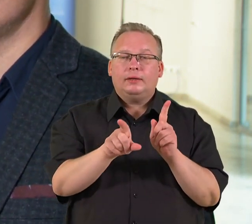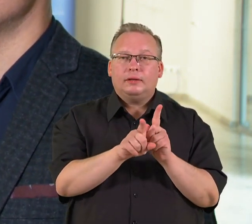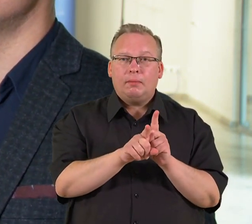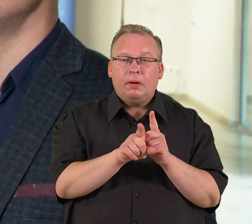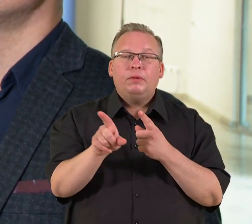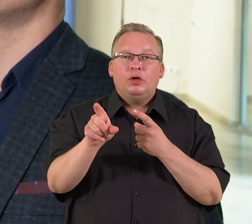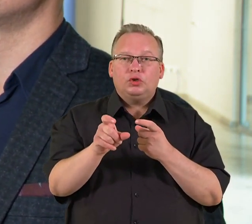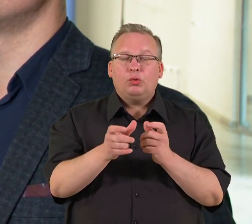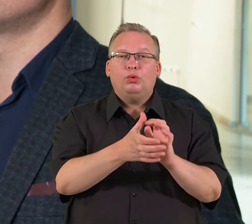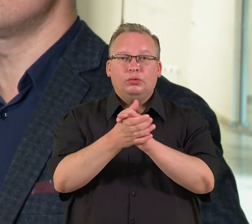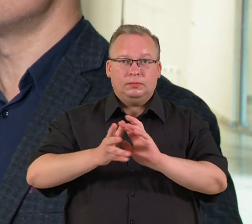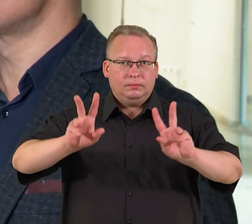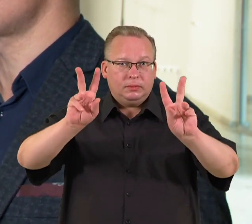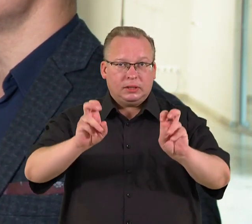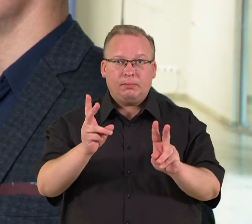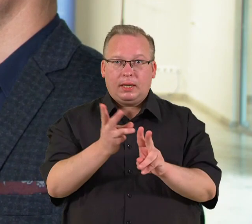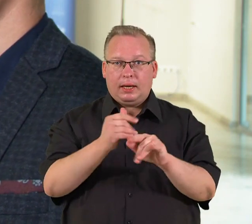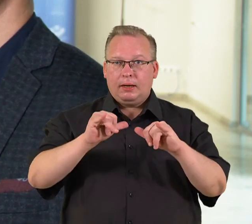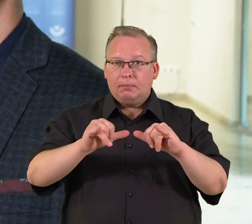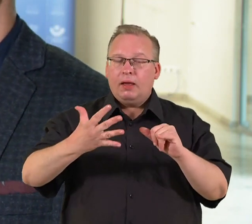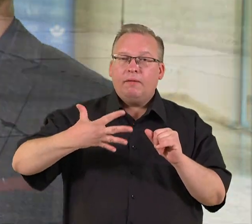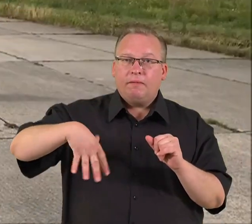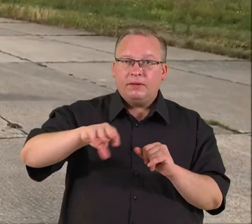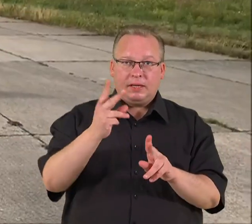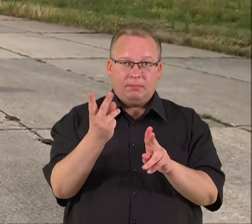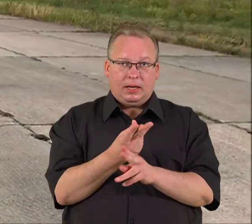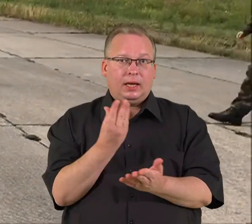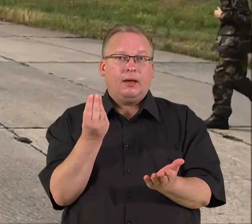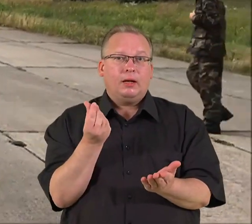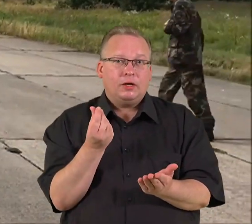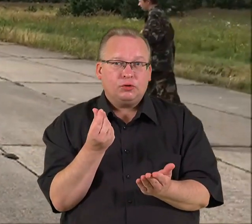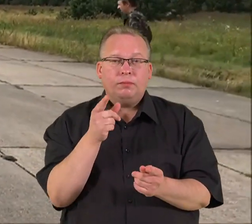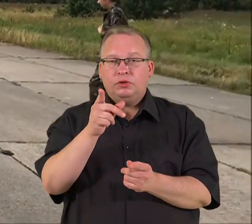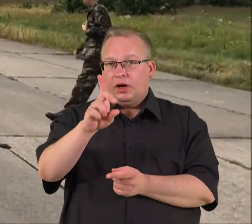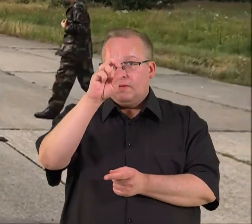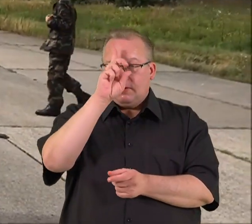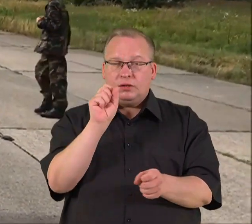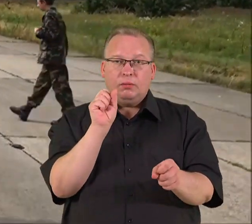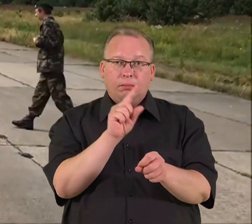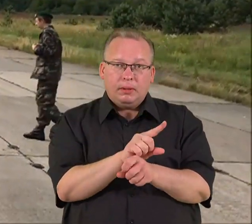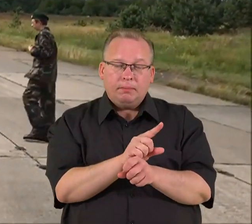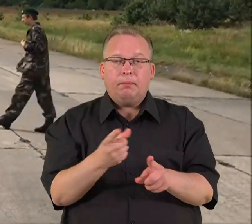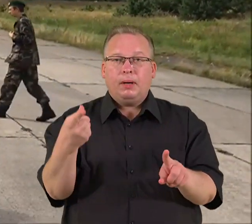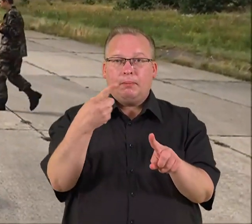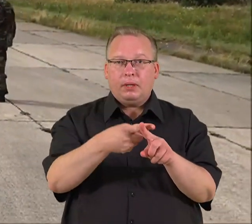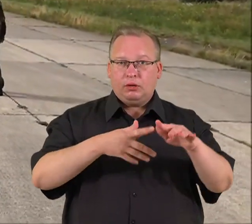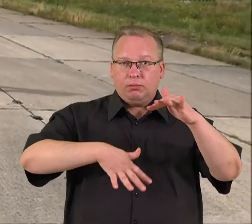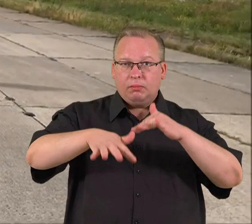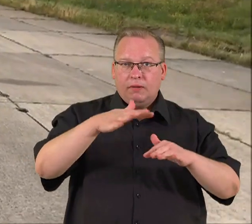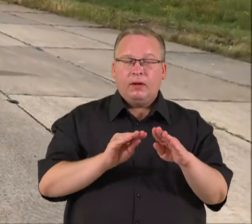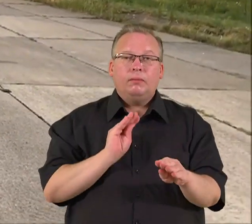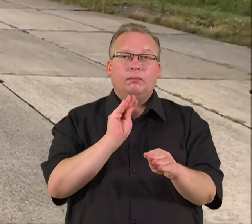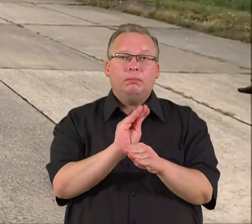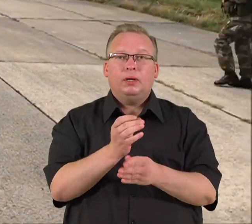Šitą reikia plėsti, taigi viskam reikia lėšų, ir čia valstybė deleguoja ir funkcijas, ir lėšas. Bus didinamas